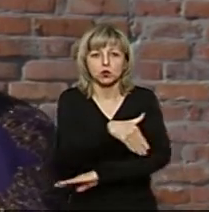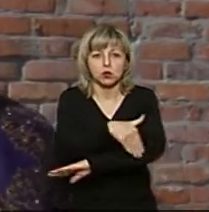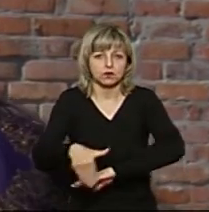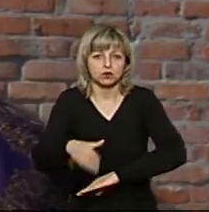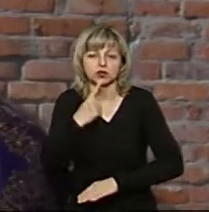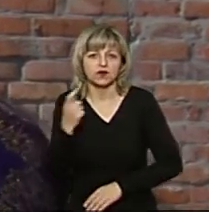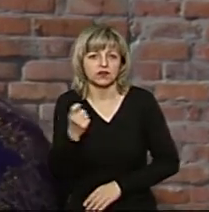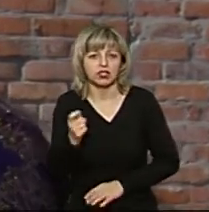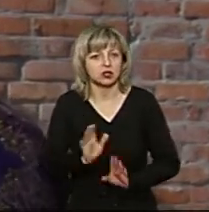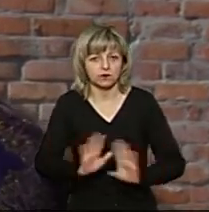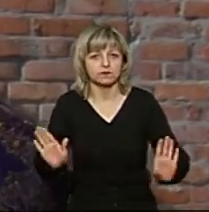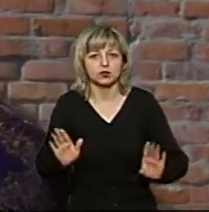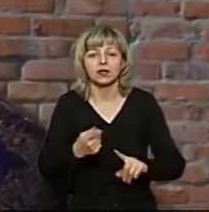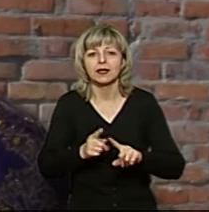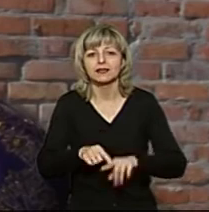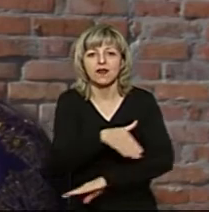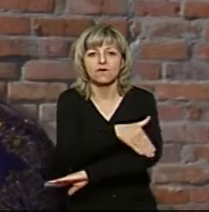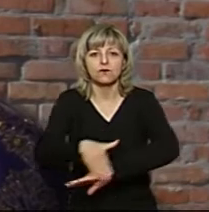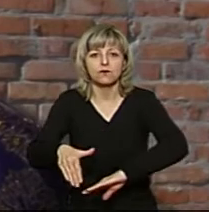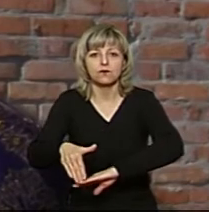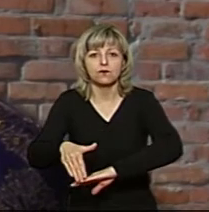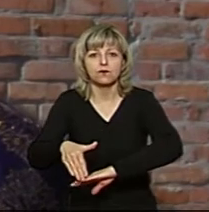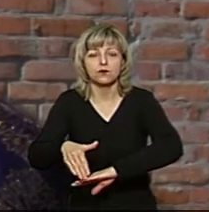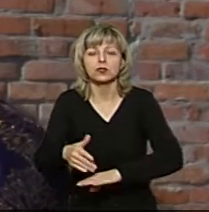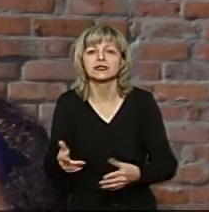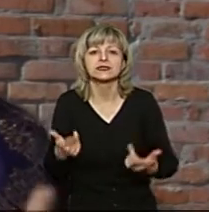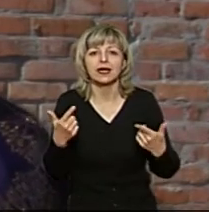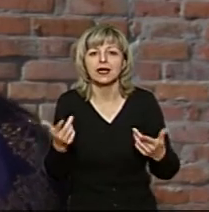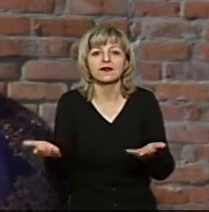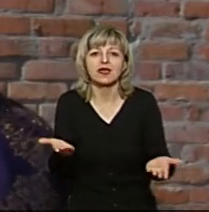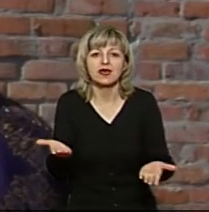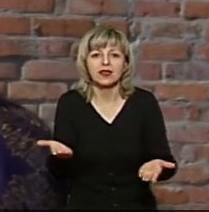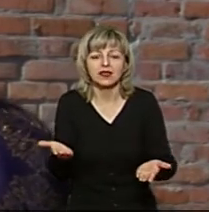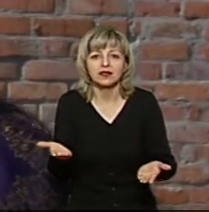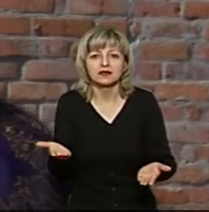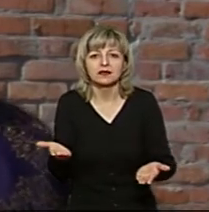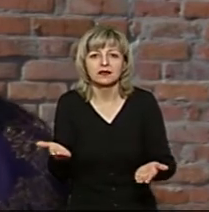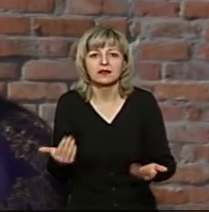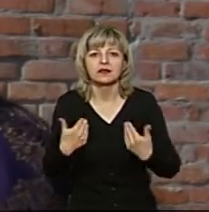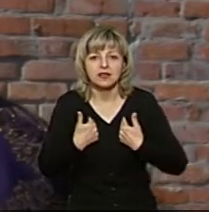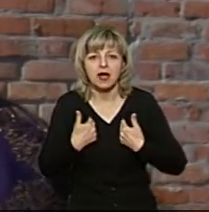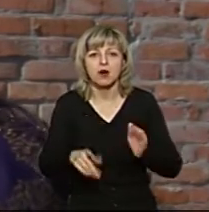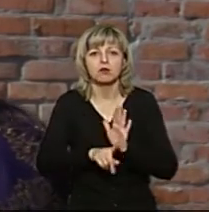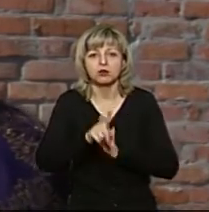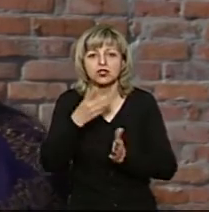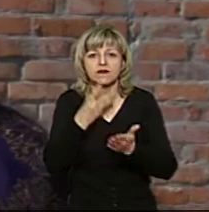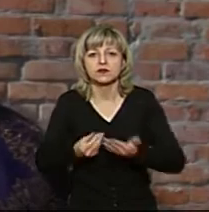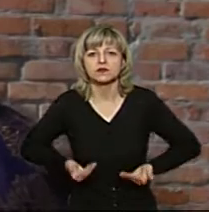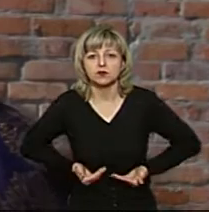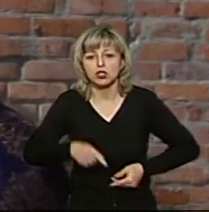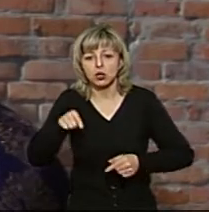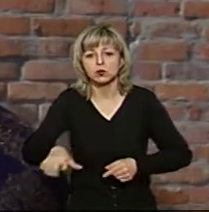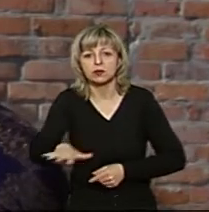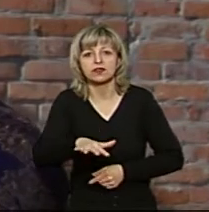неділю, одну вулицю. Це вулиця, на якій я почав своє життя тут, на